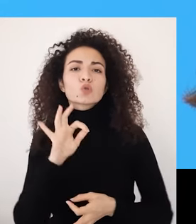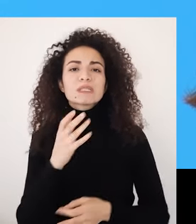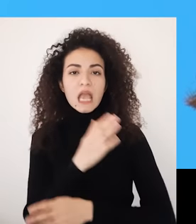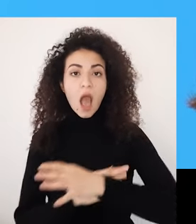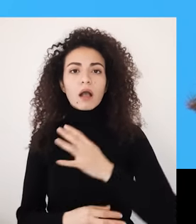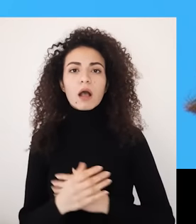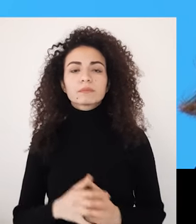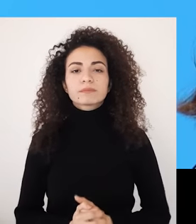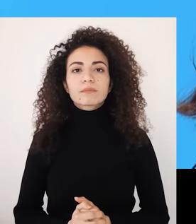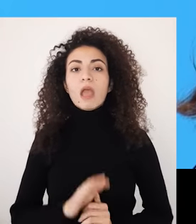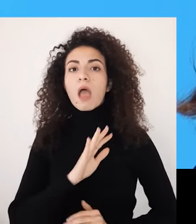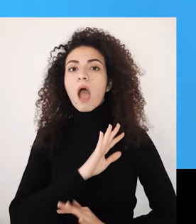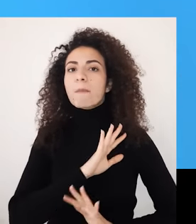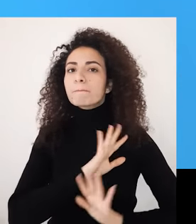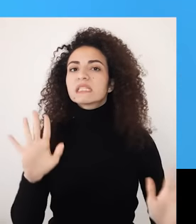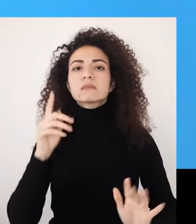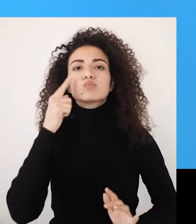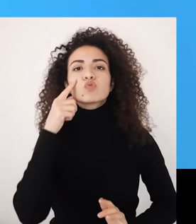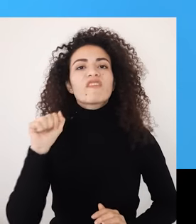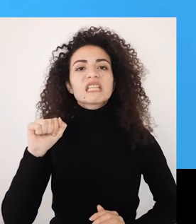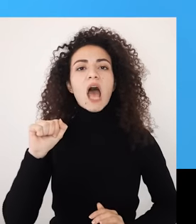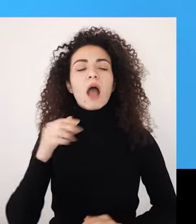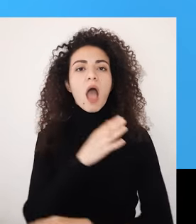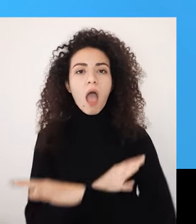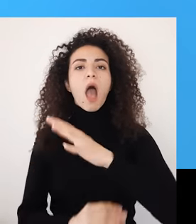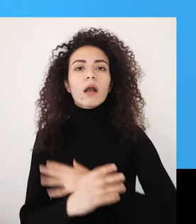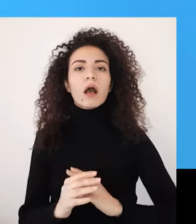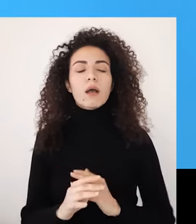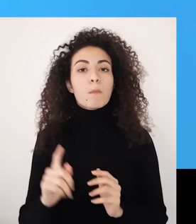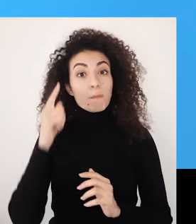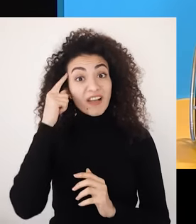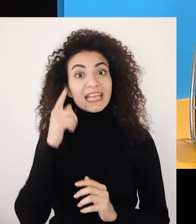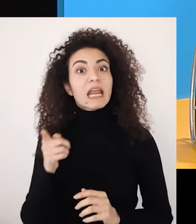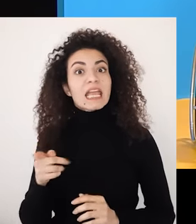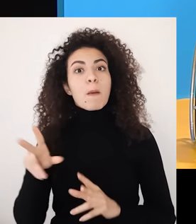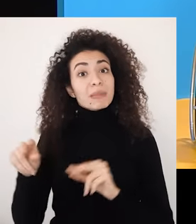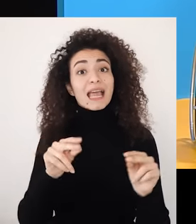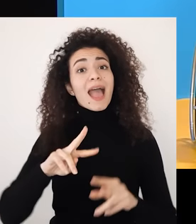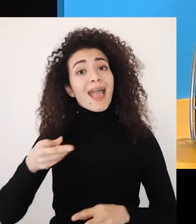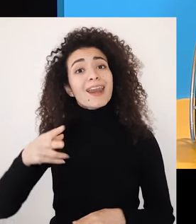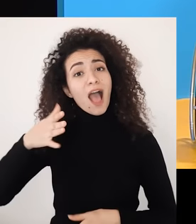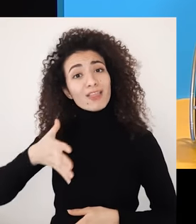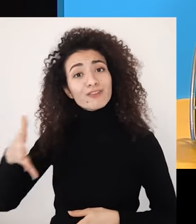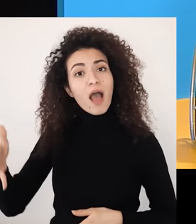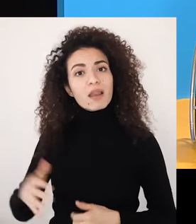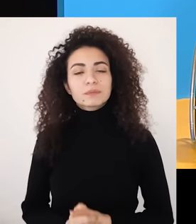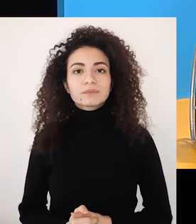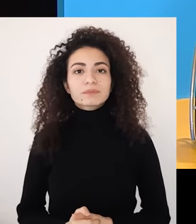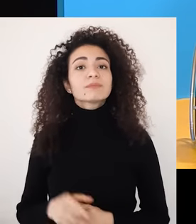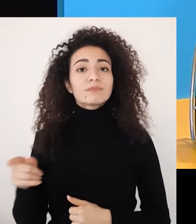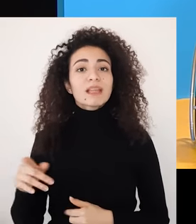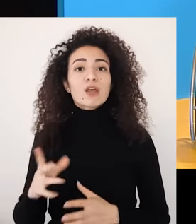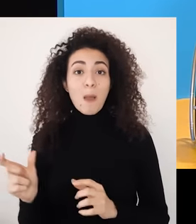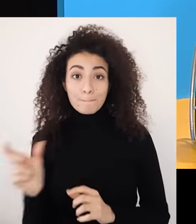بوضع سارة بمؤسسة خاصة ما عاد يشوف به سارة غير إعاقتها وكأنه ما عندها قدرات أو إمكانيات أو